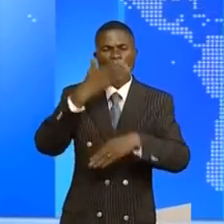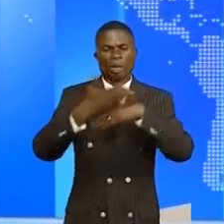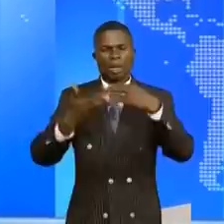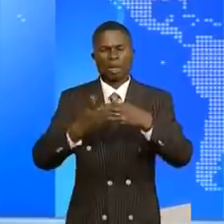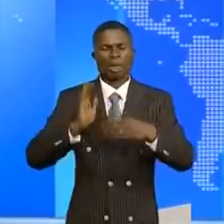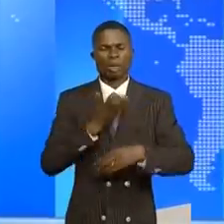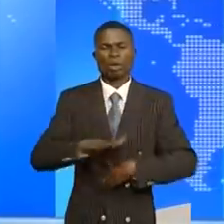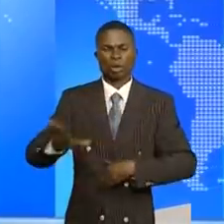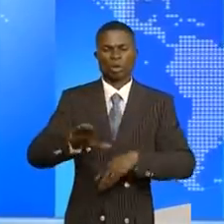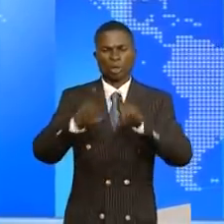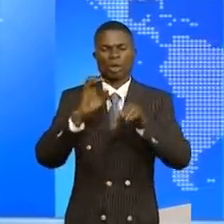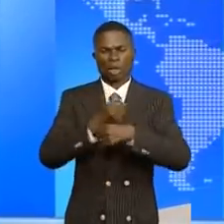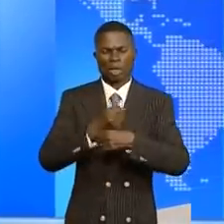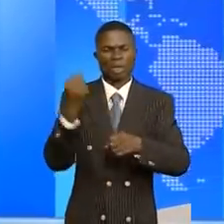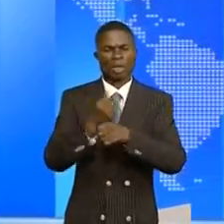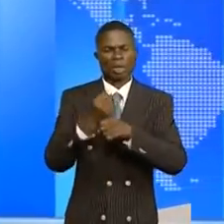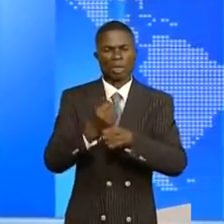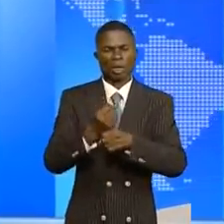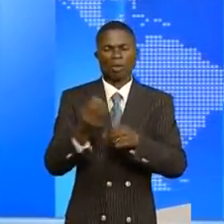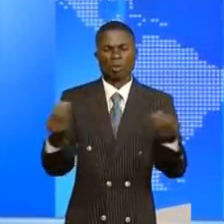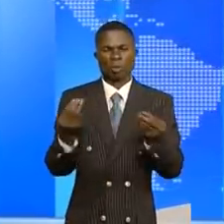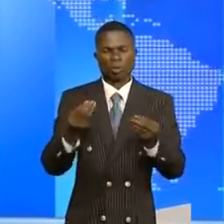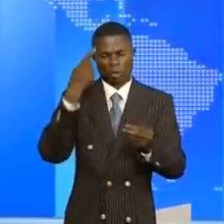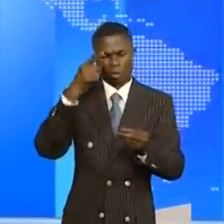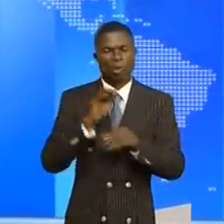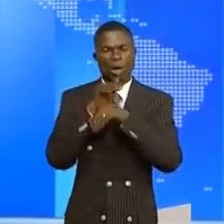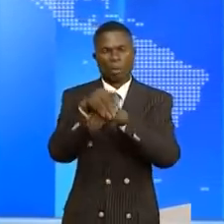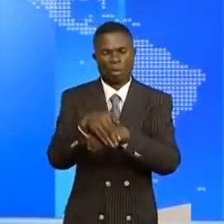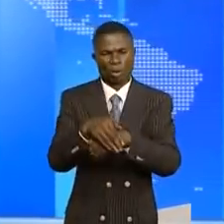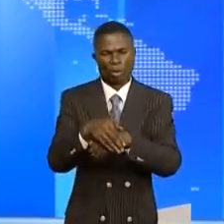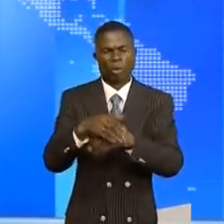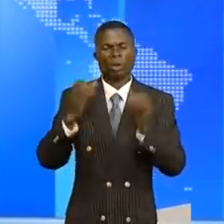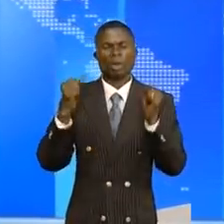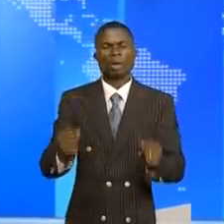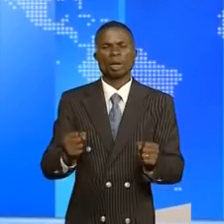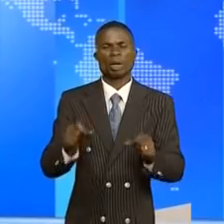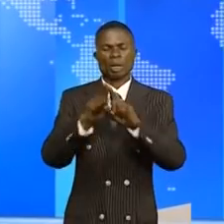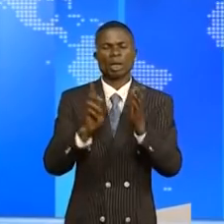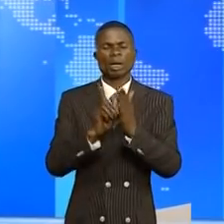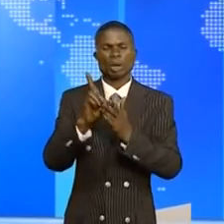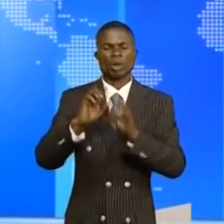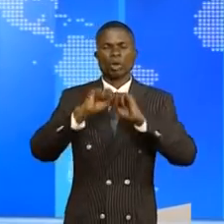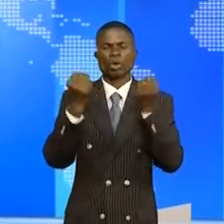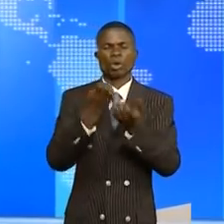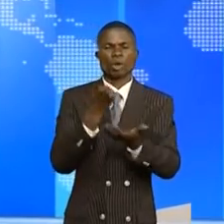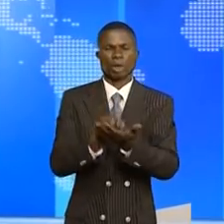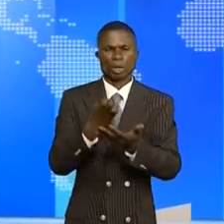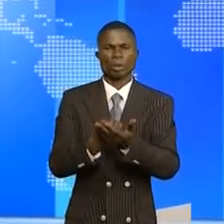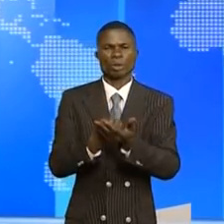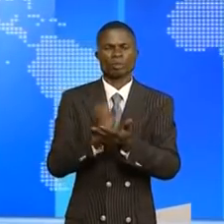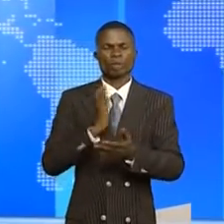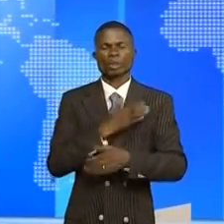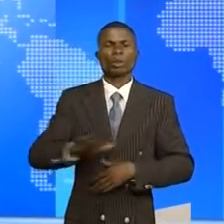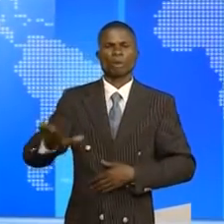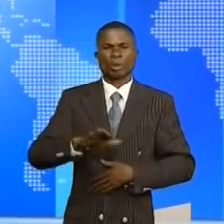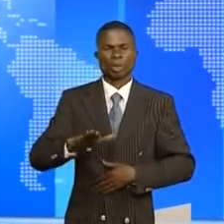du pays et à la création d'emplois afin de contribuer à la stabilité et au développement socio-économique de notre